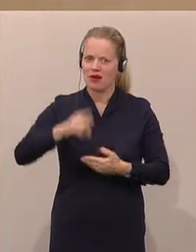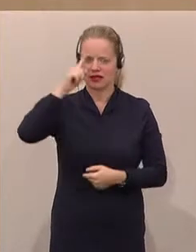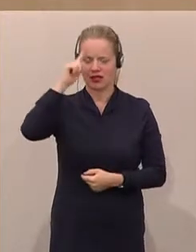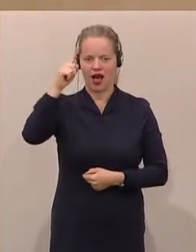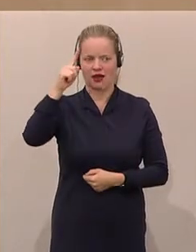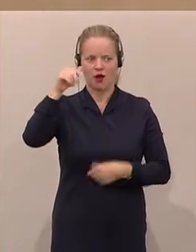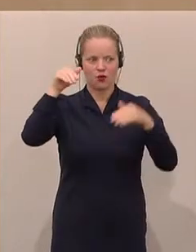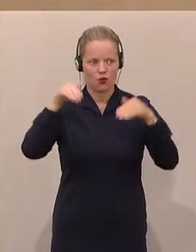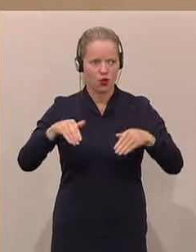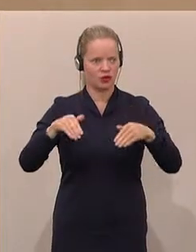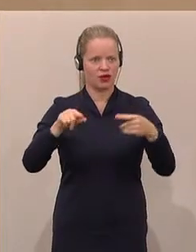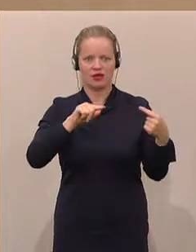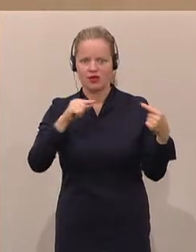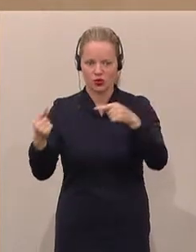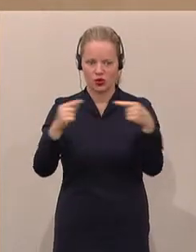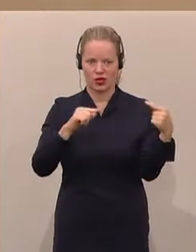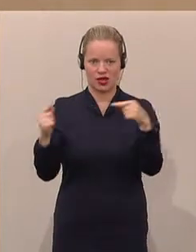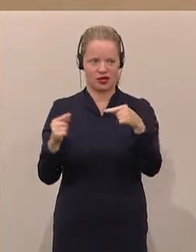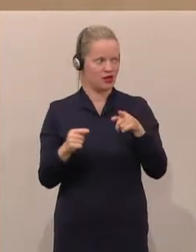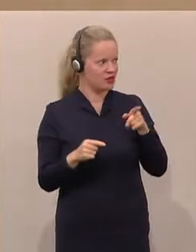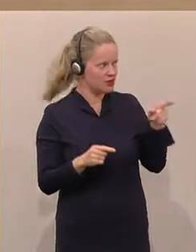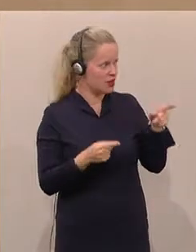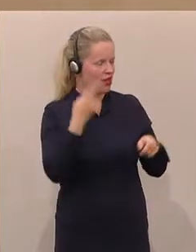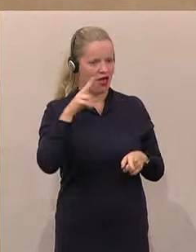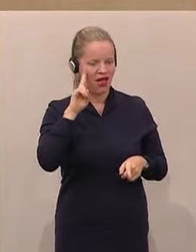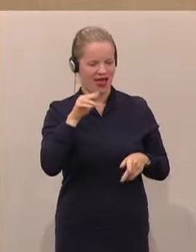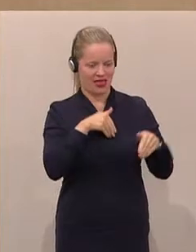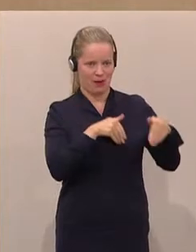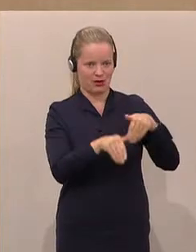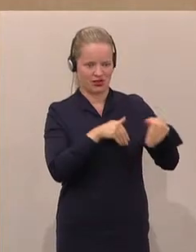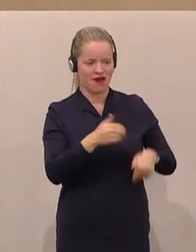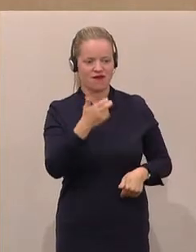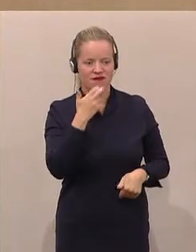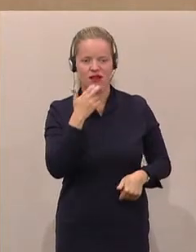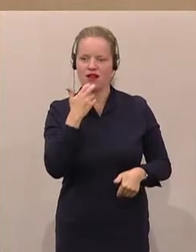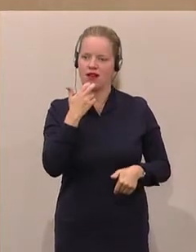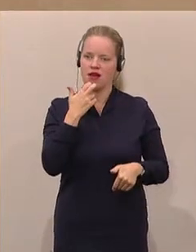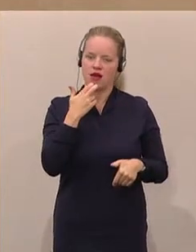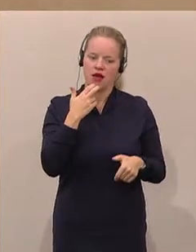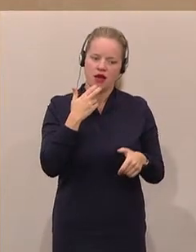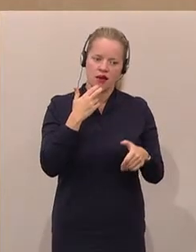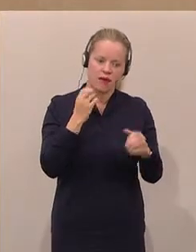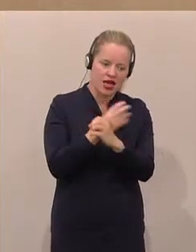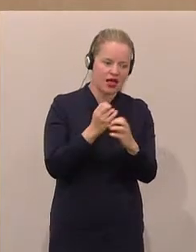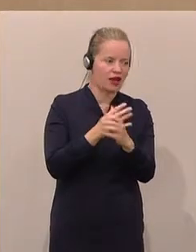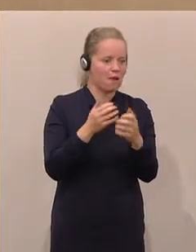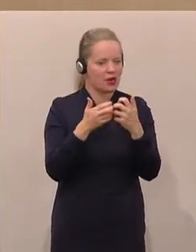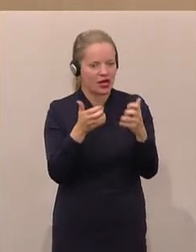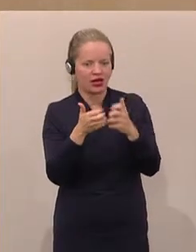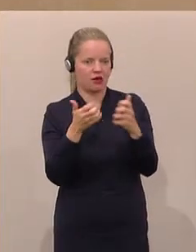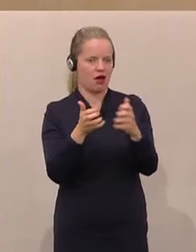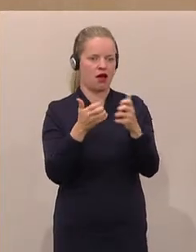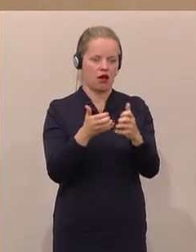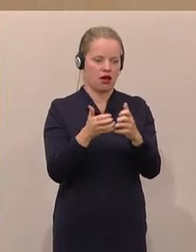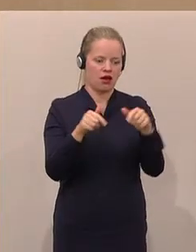müssen, wie Sie, Herr Innenminister, die Berichterstattung in Österreich lenken wollen. Als Sie angelobt wurden, haben